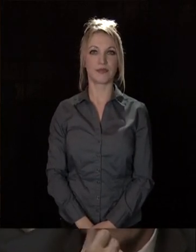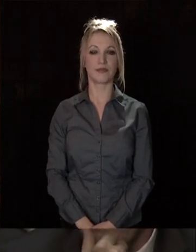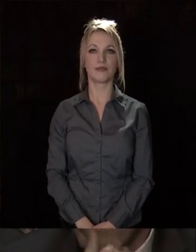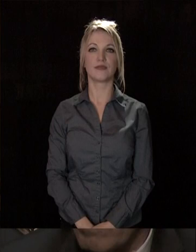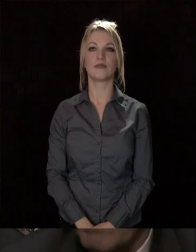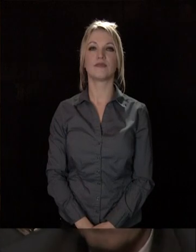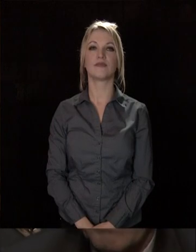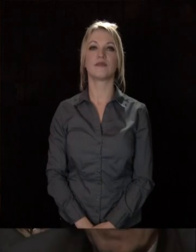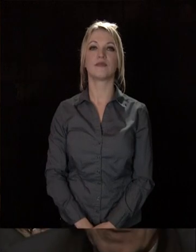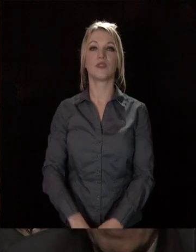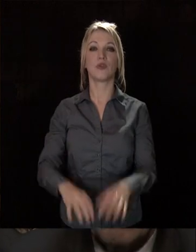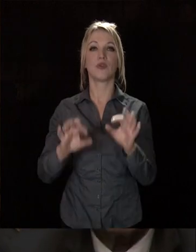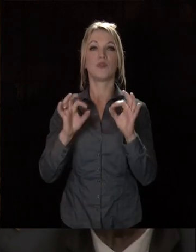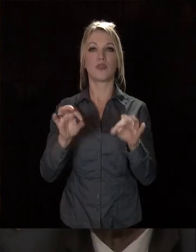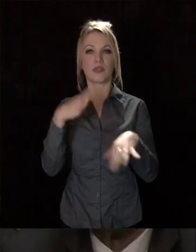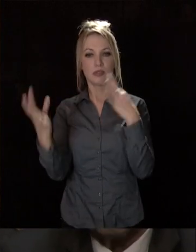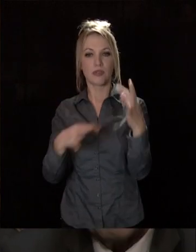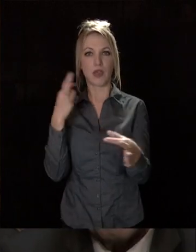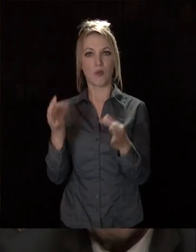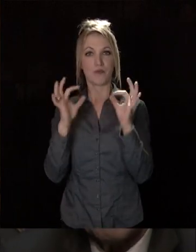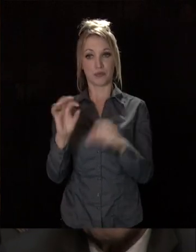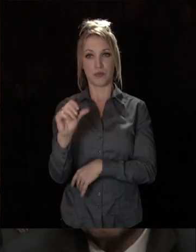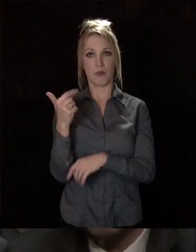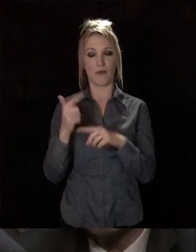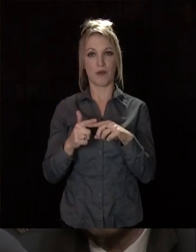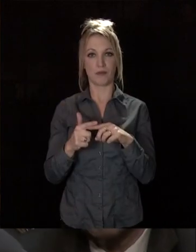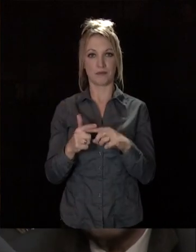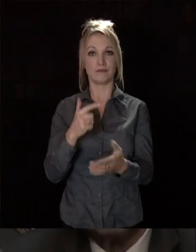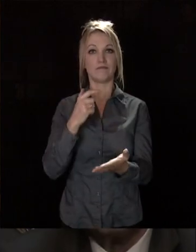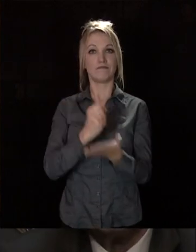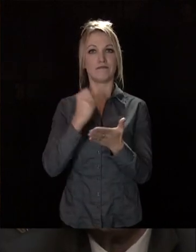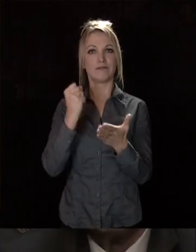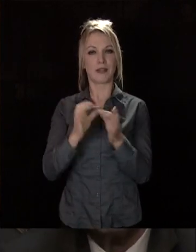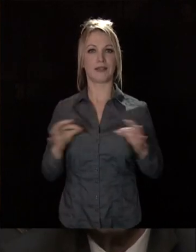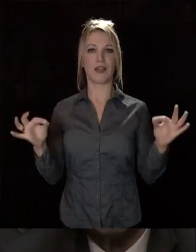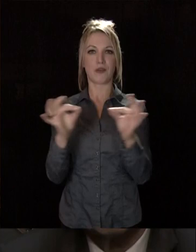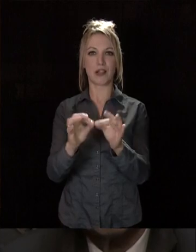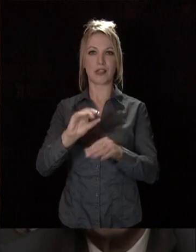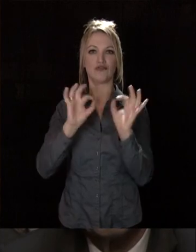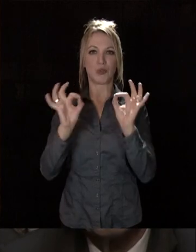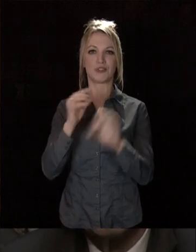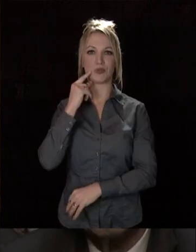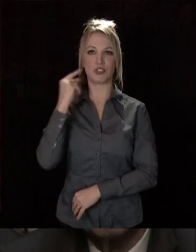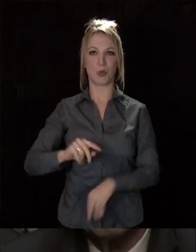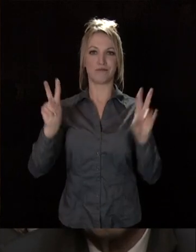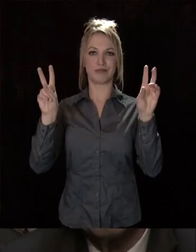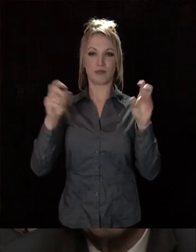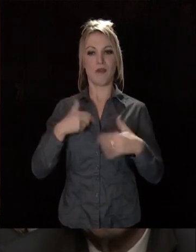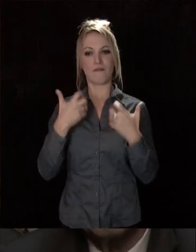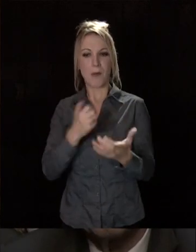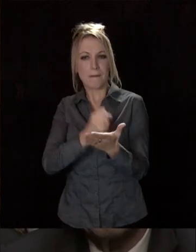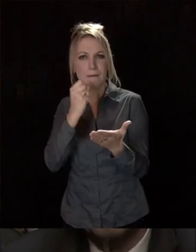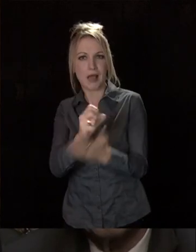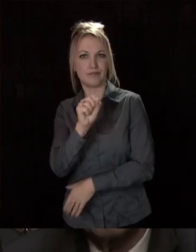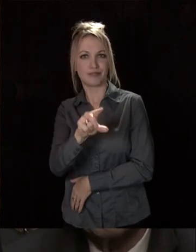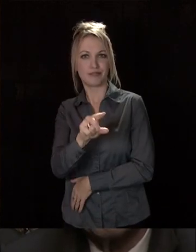Dans la foulée, vous avez découvert en exclusivité la marque territoriale Just Dijon. J'ai souhaité lancer cette marque